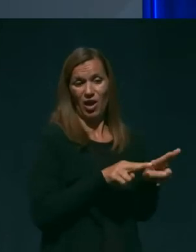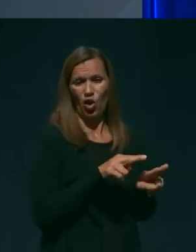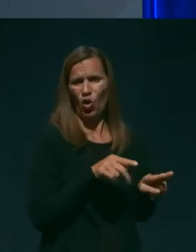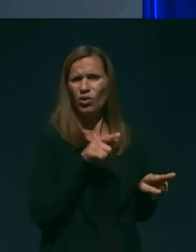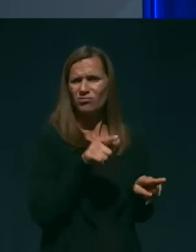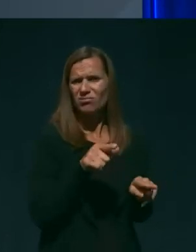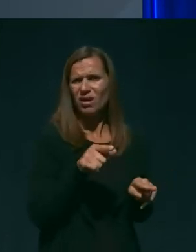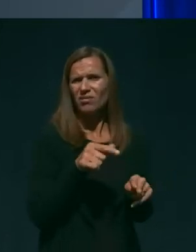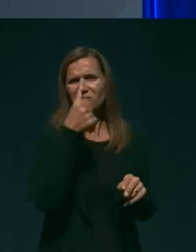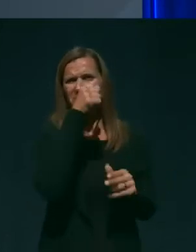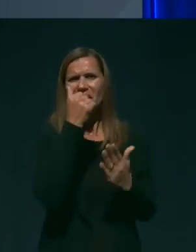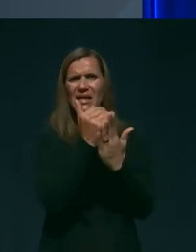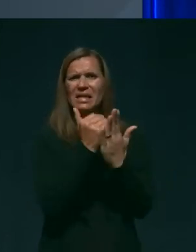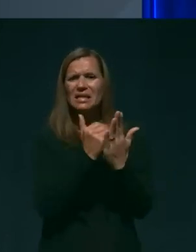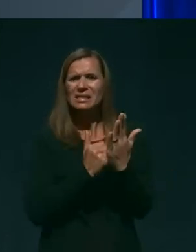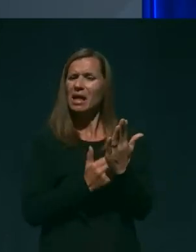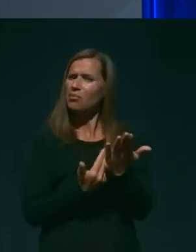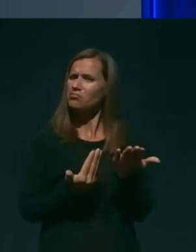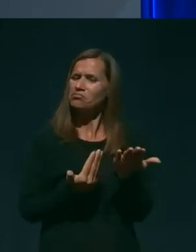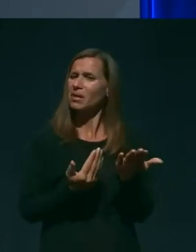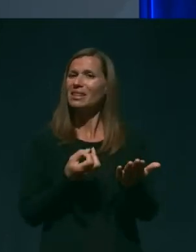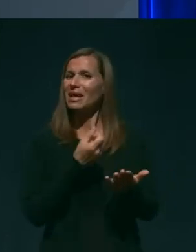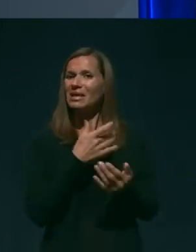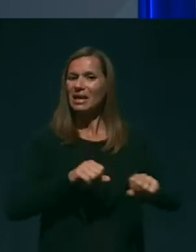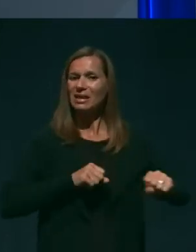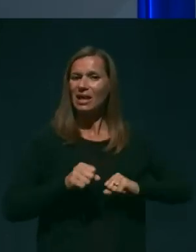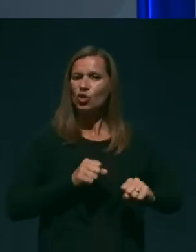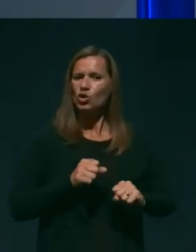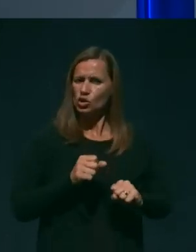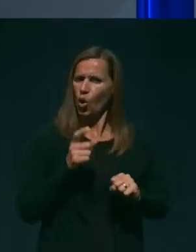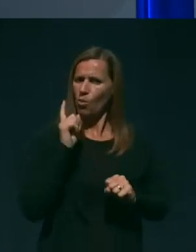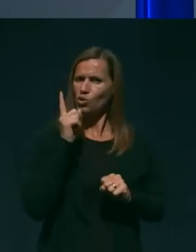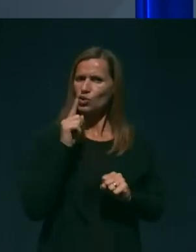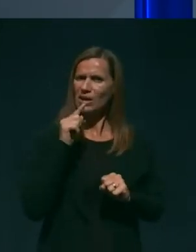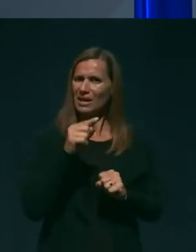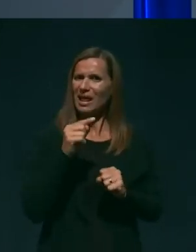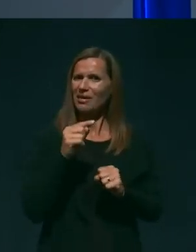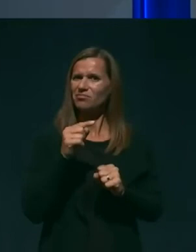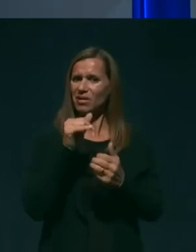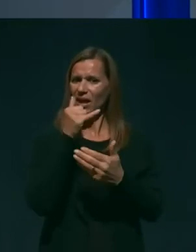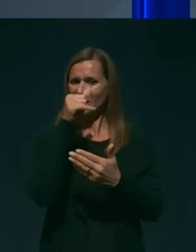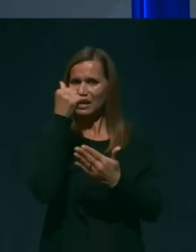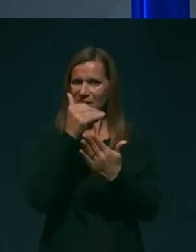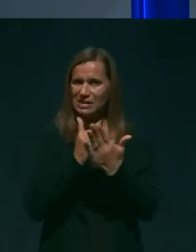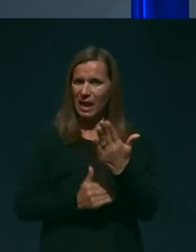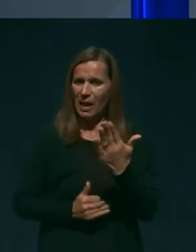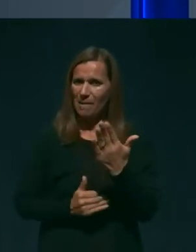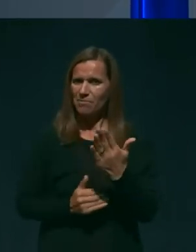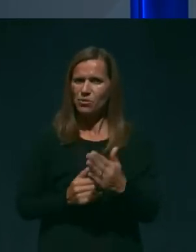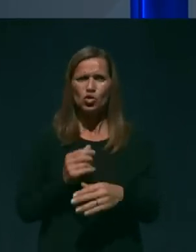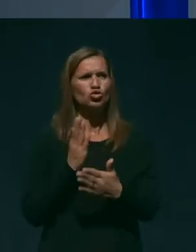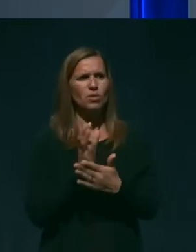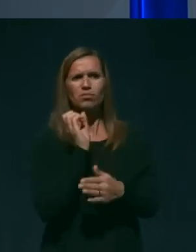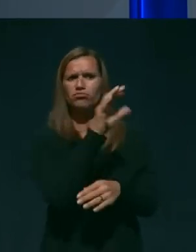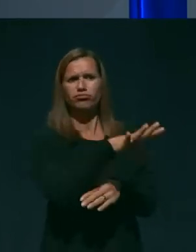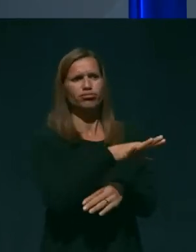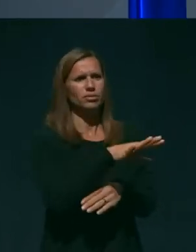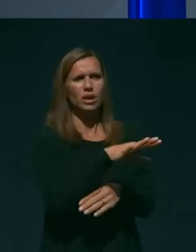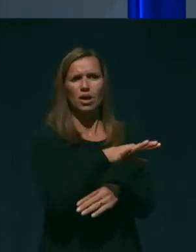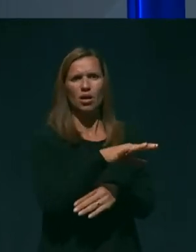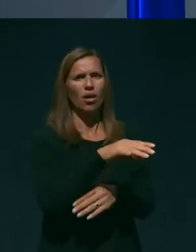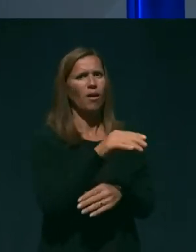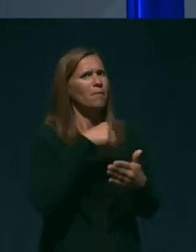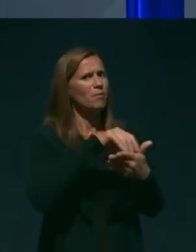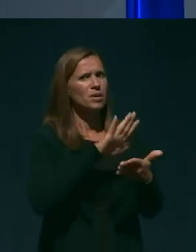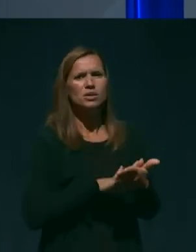nekateri direktori so me upozorili na te liste, tudi v smislu, da so vam pisali pisma, da so to diskriminatorni, se z nami, da se trijaža ne